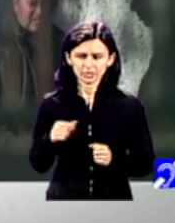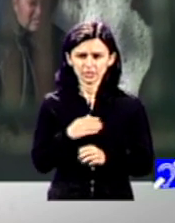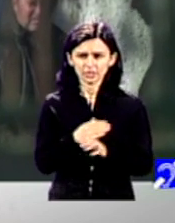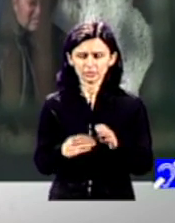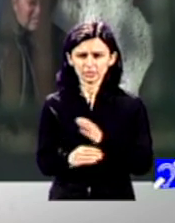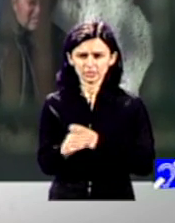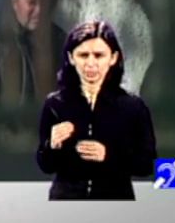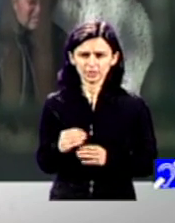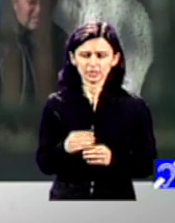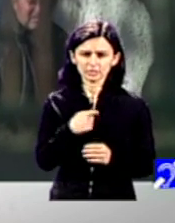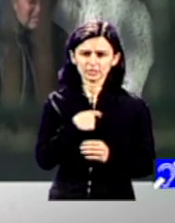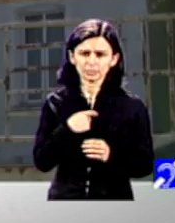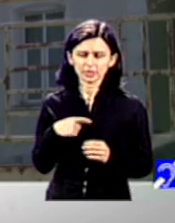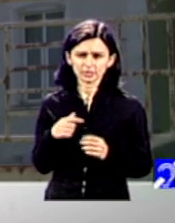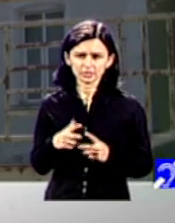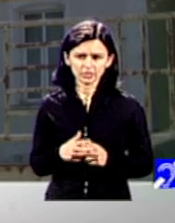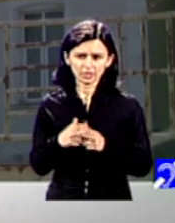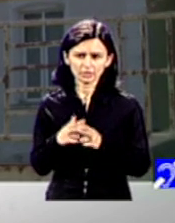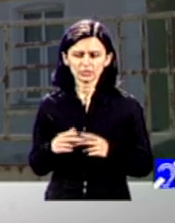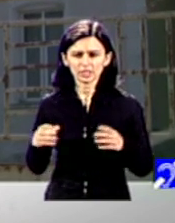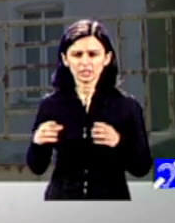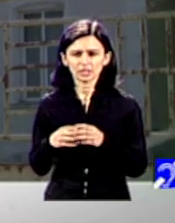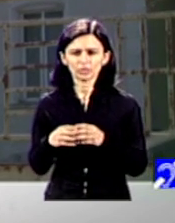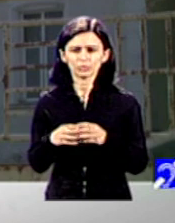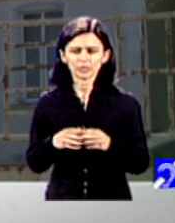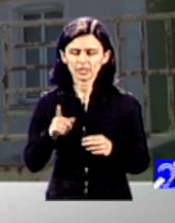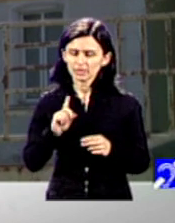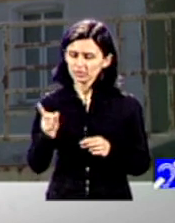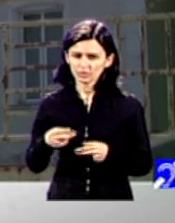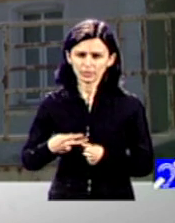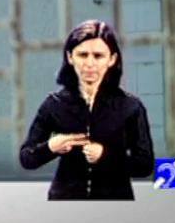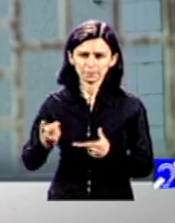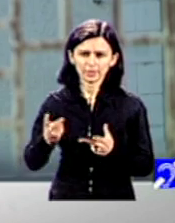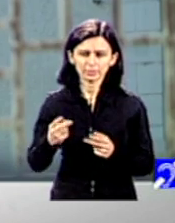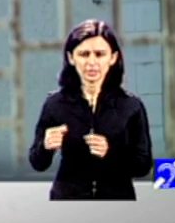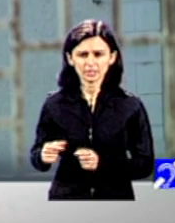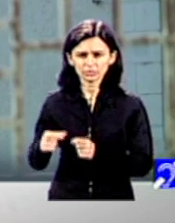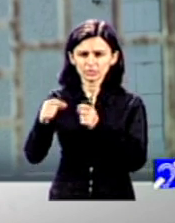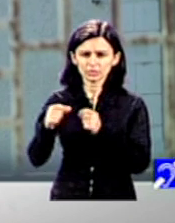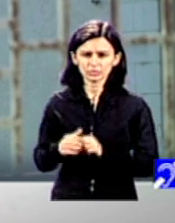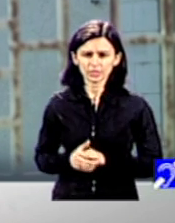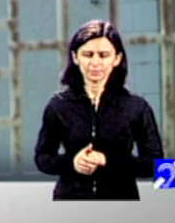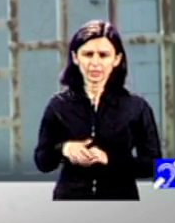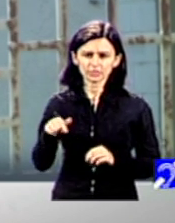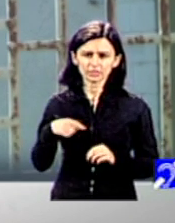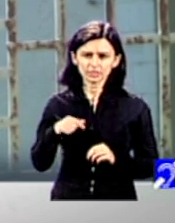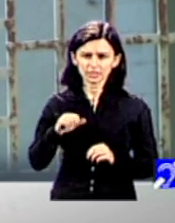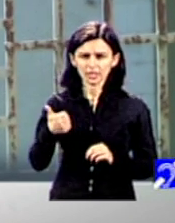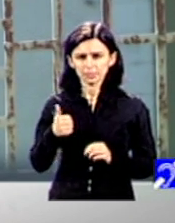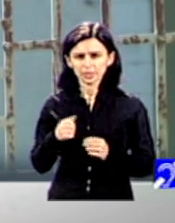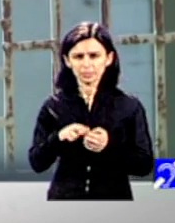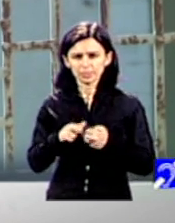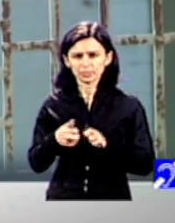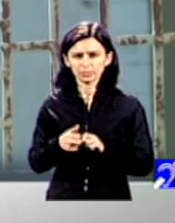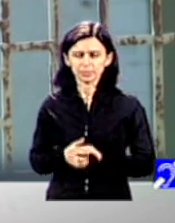să fie ajutate mai degrabă în comunitate decât trimise undeva într-un cadru instituționalizat. Deci asta e o primă problemă. A doua problemă